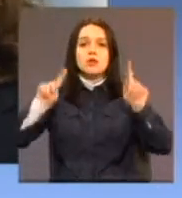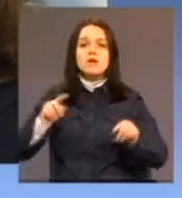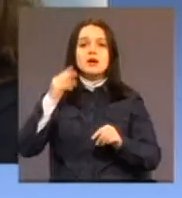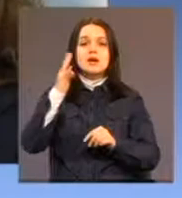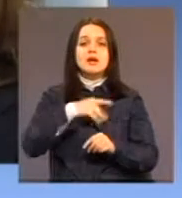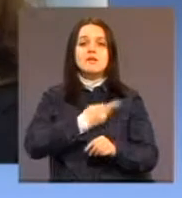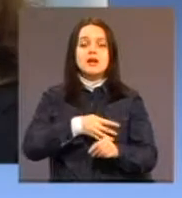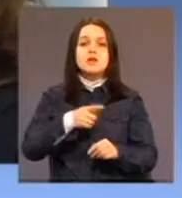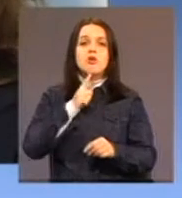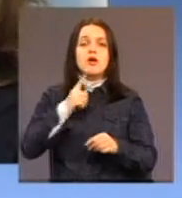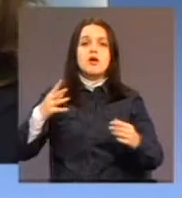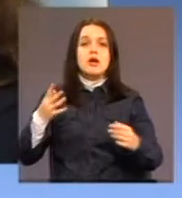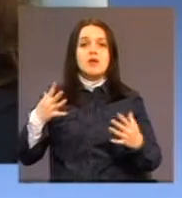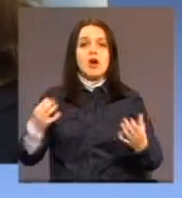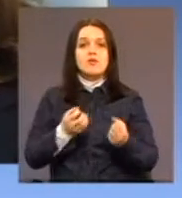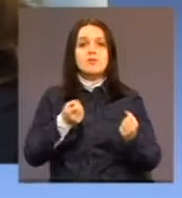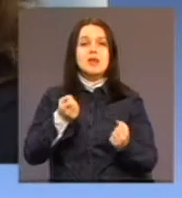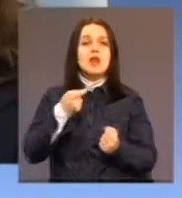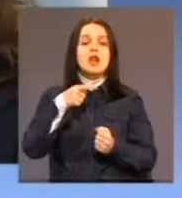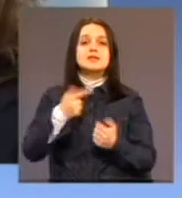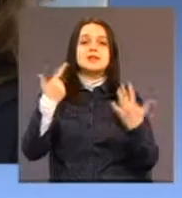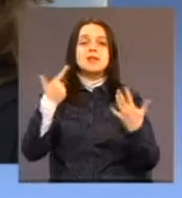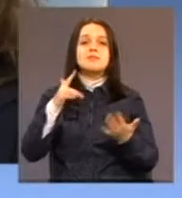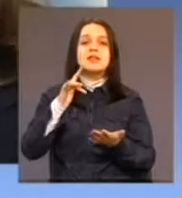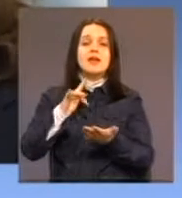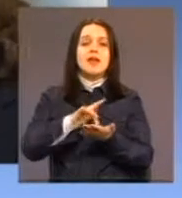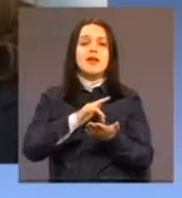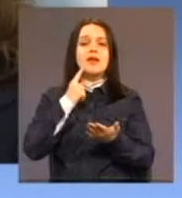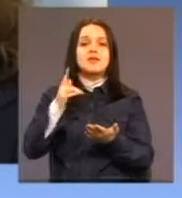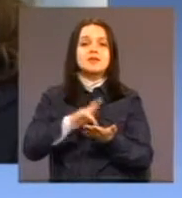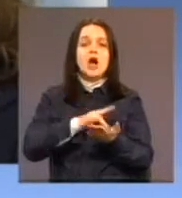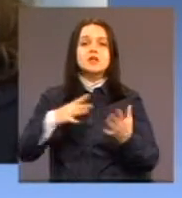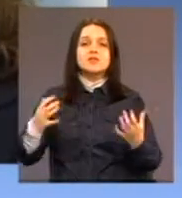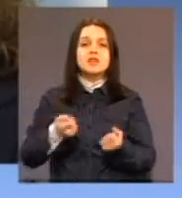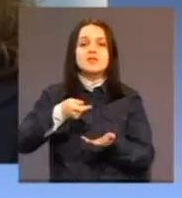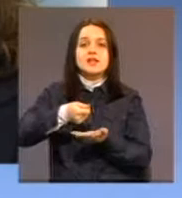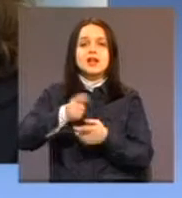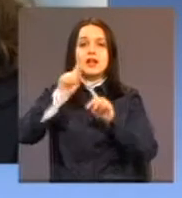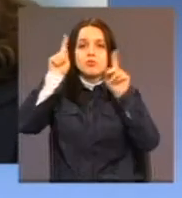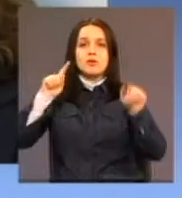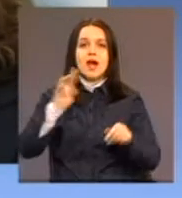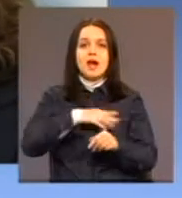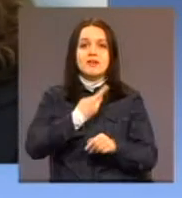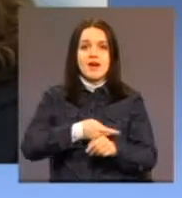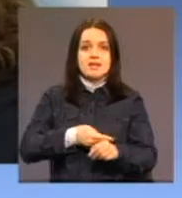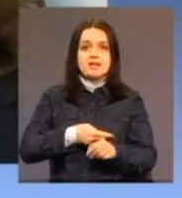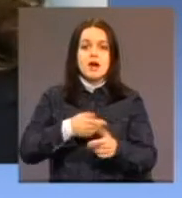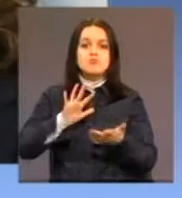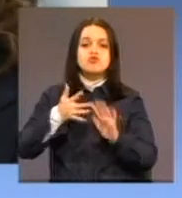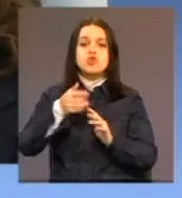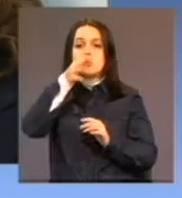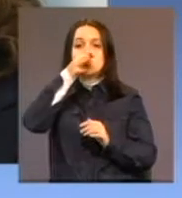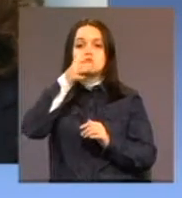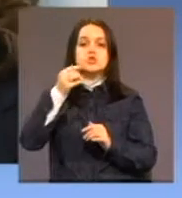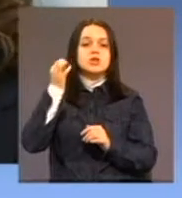oformljeni sedam dnevnih centara i osnivači financijerije Republika Hrvatska. Možda će ružno